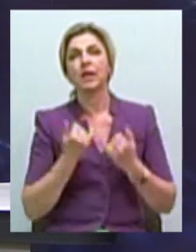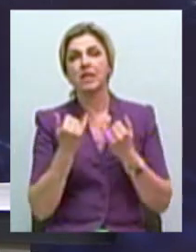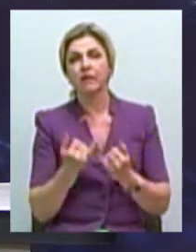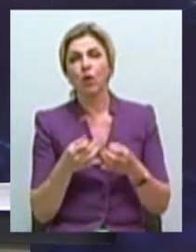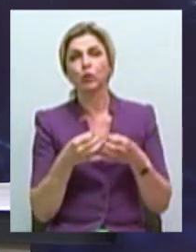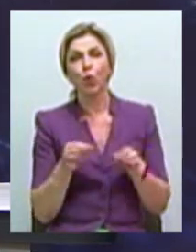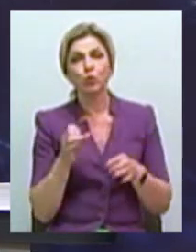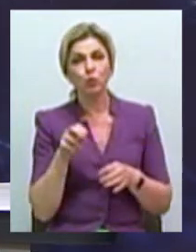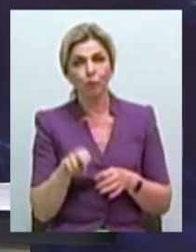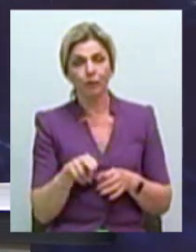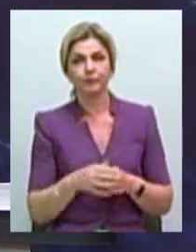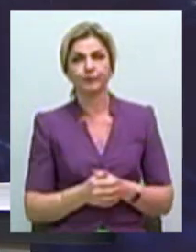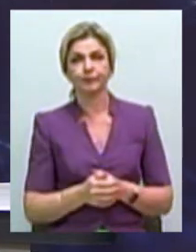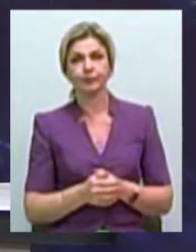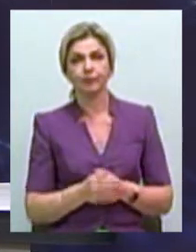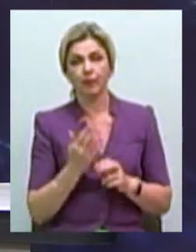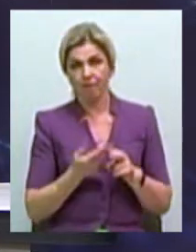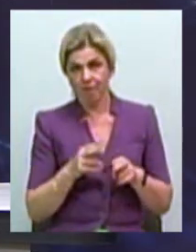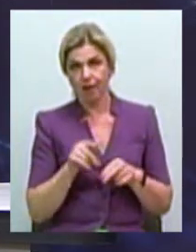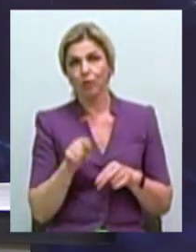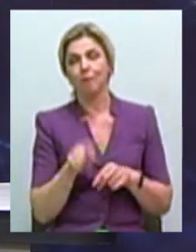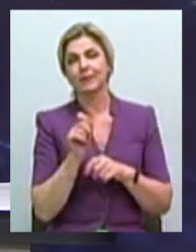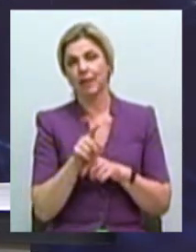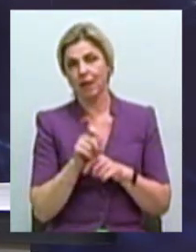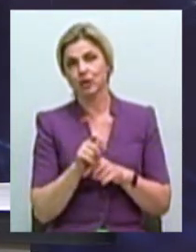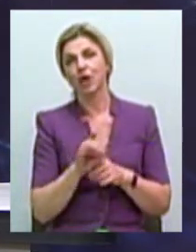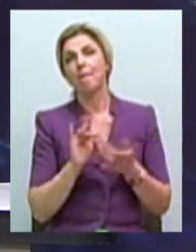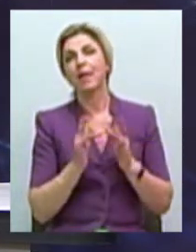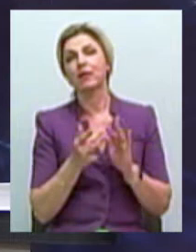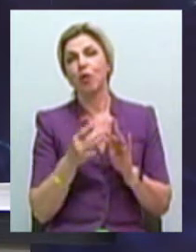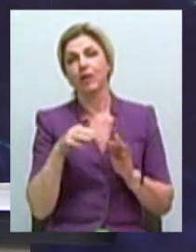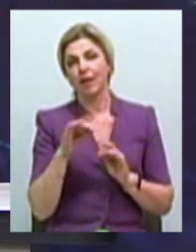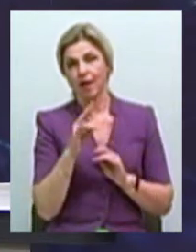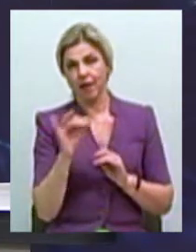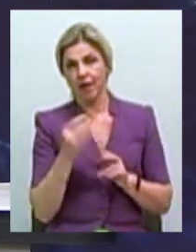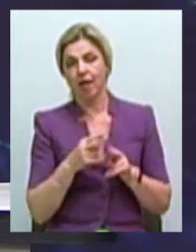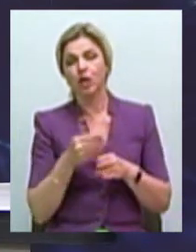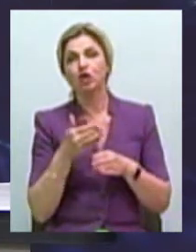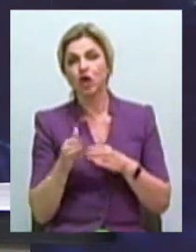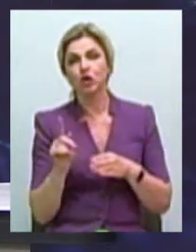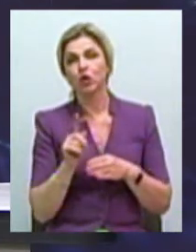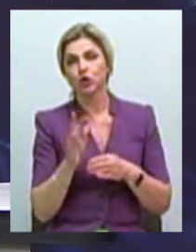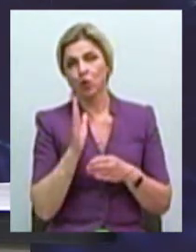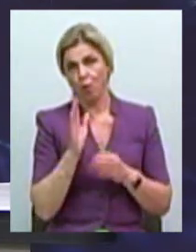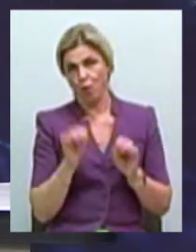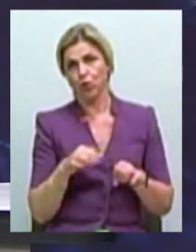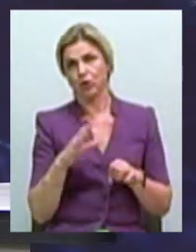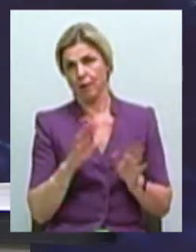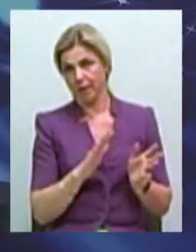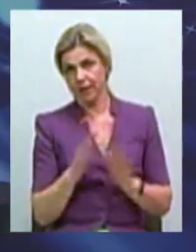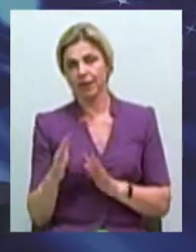доступ. В цьому задача медіатеки. Це тільки частина того, що в цьому пространстві може відбудувати.